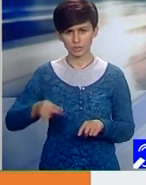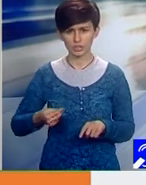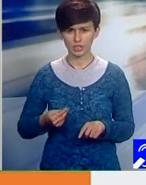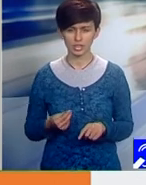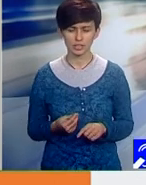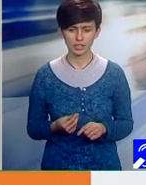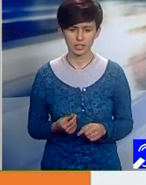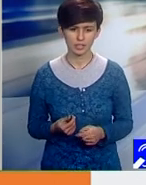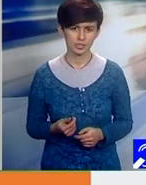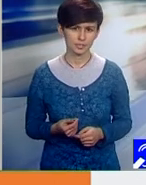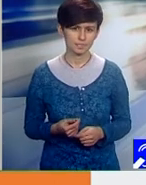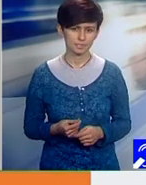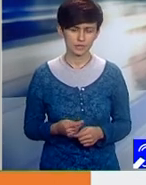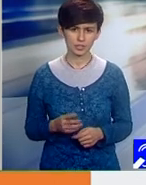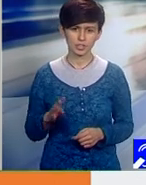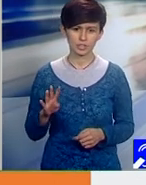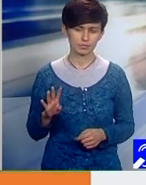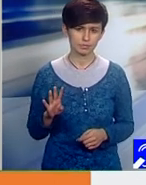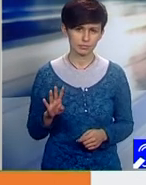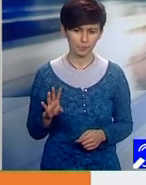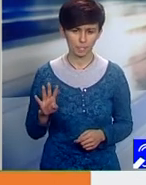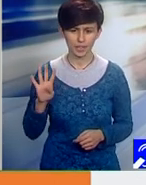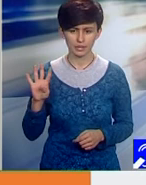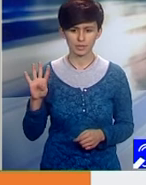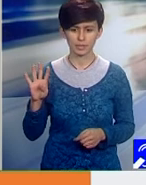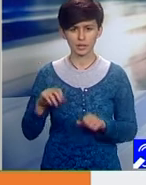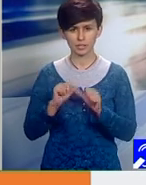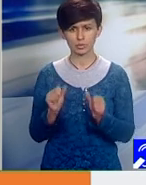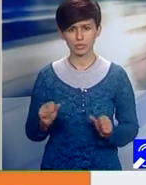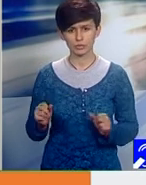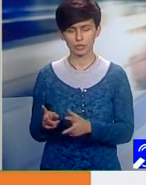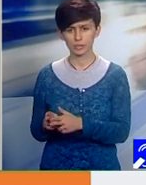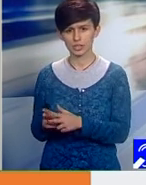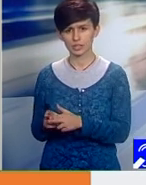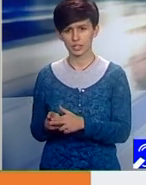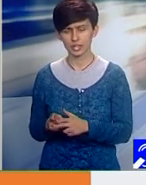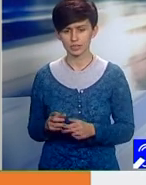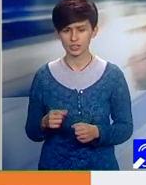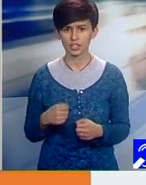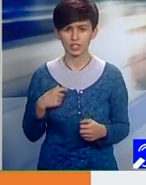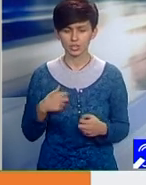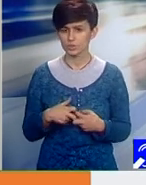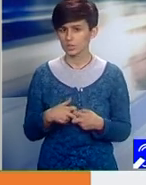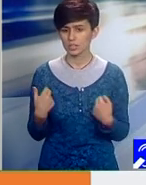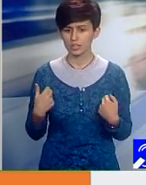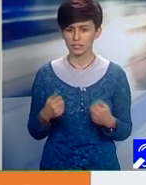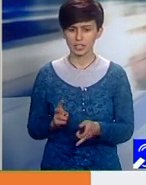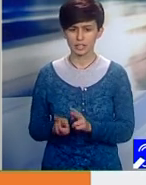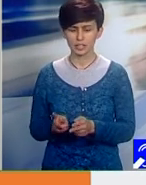așa că patru patologie, patru forme de cancer au rămas în acest moment fără tratament,